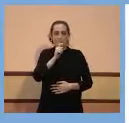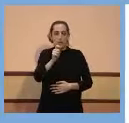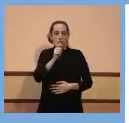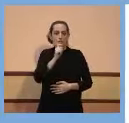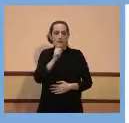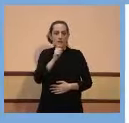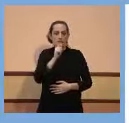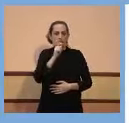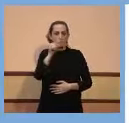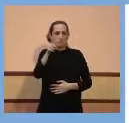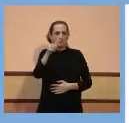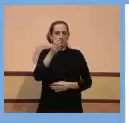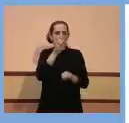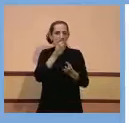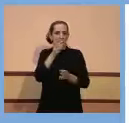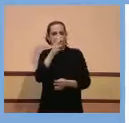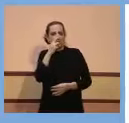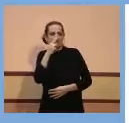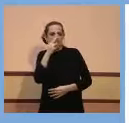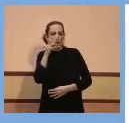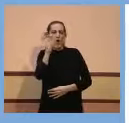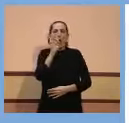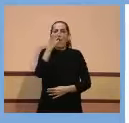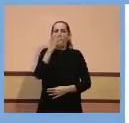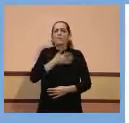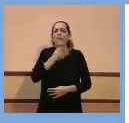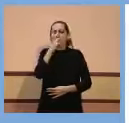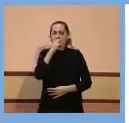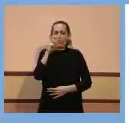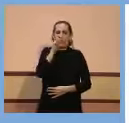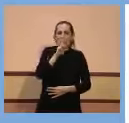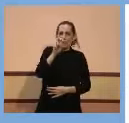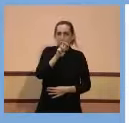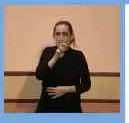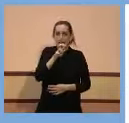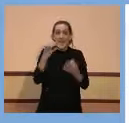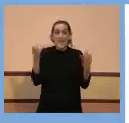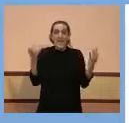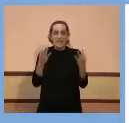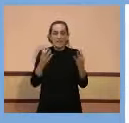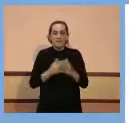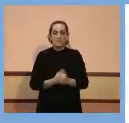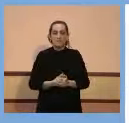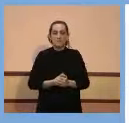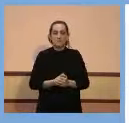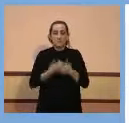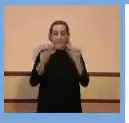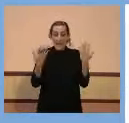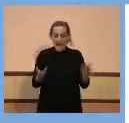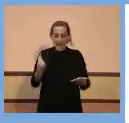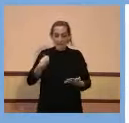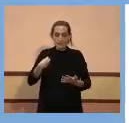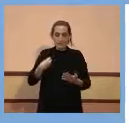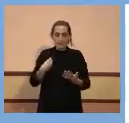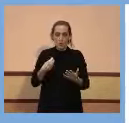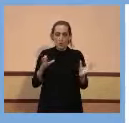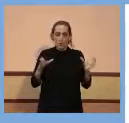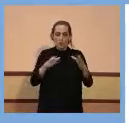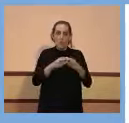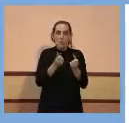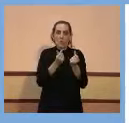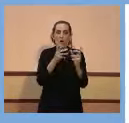que els interessa o curiosa més que d'interès, que és quantes persones tenim en aquells moments vacunades